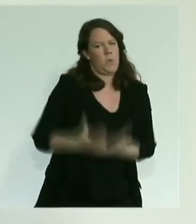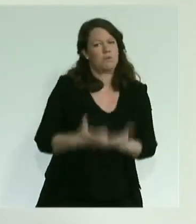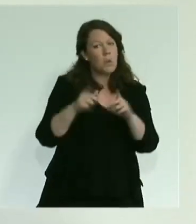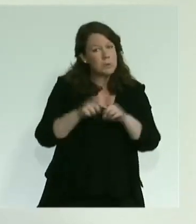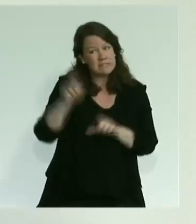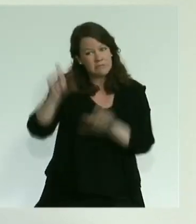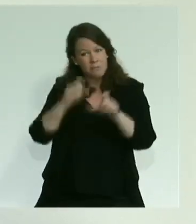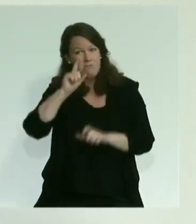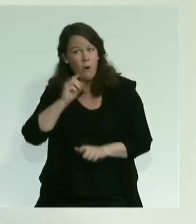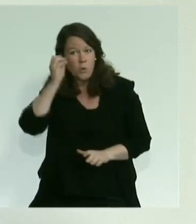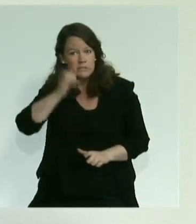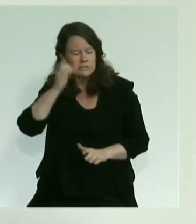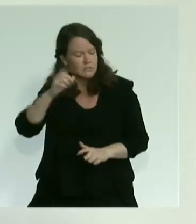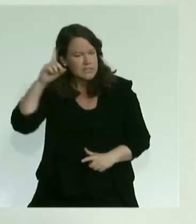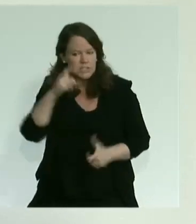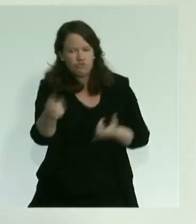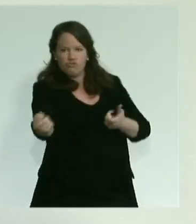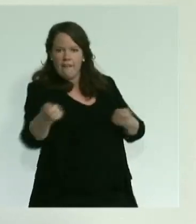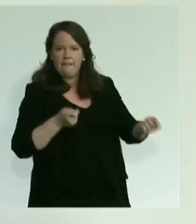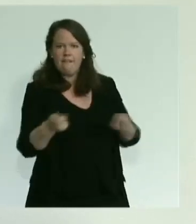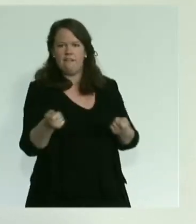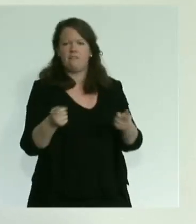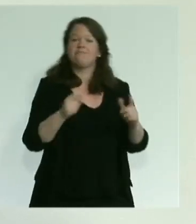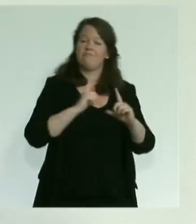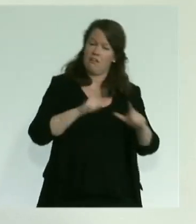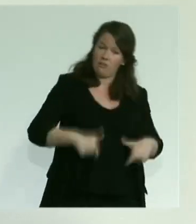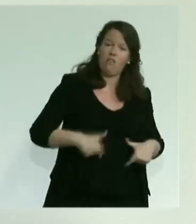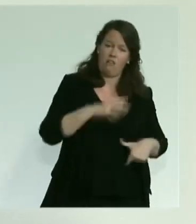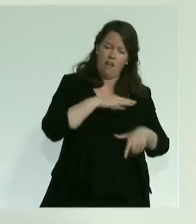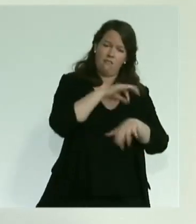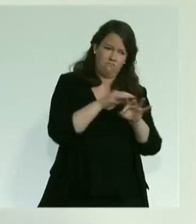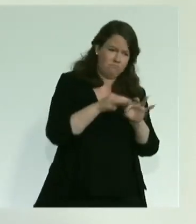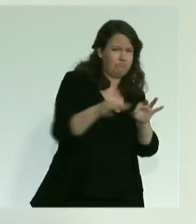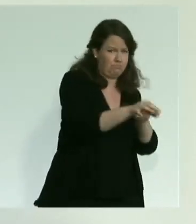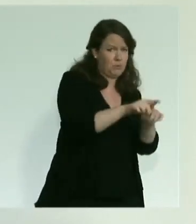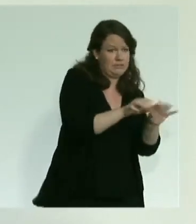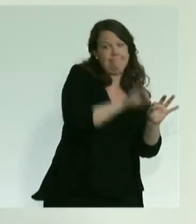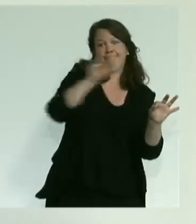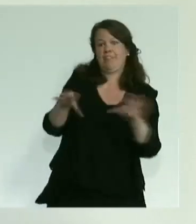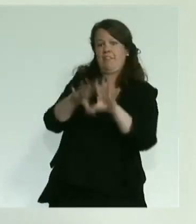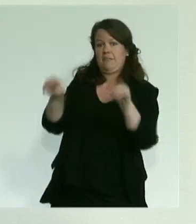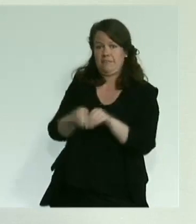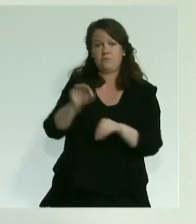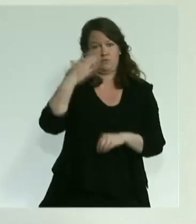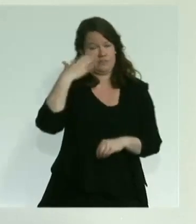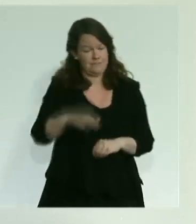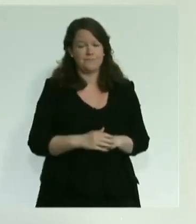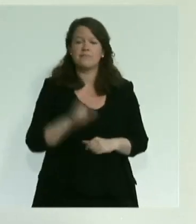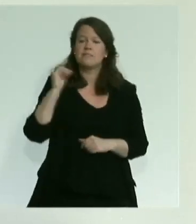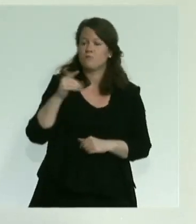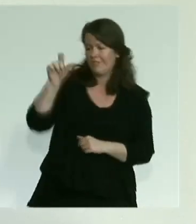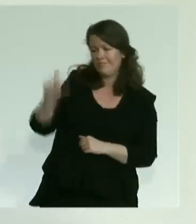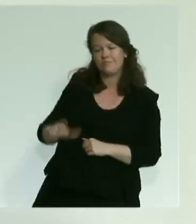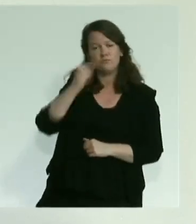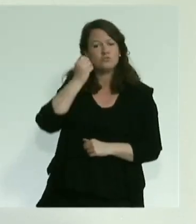virus peut aussi se transmettre à l'école, puis de l'école vers les familles. C'est pourquoi, avec le ministre de l'Éducation nationale, Jean-Michel Blanquer, nous